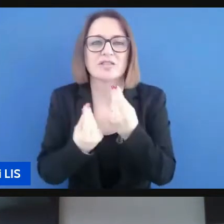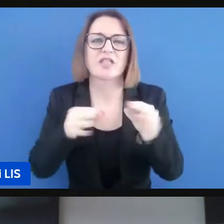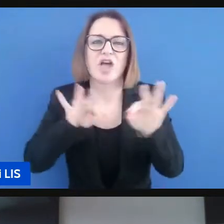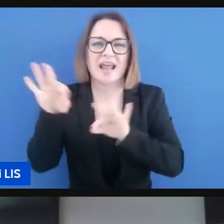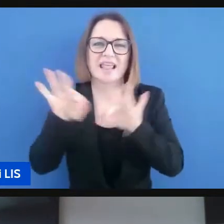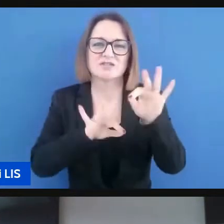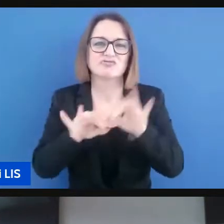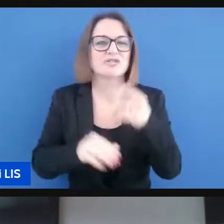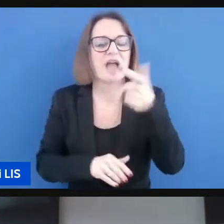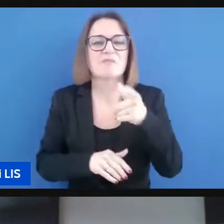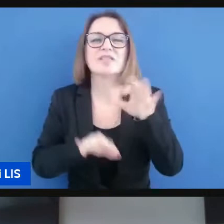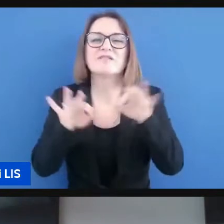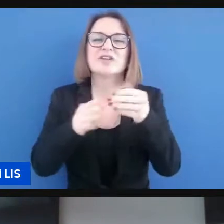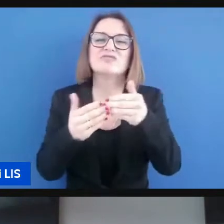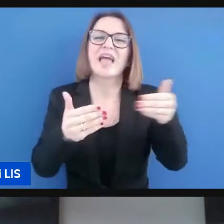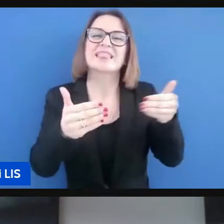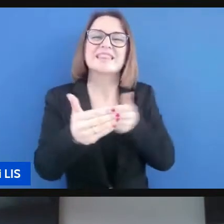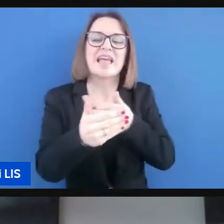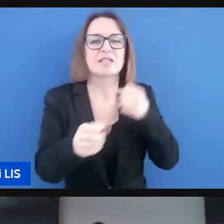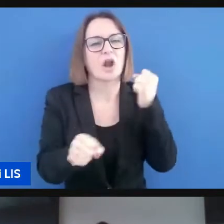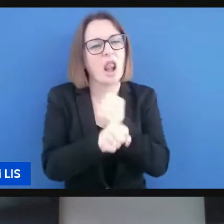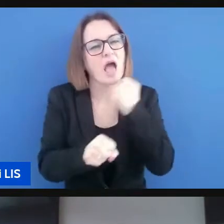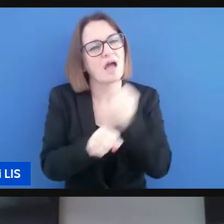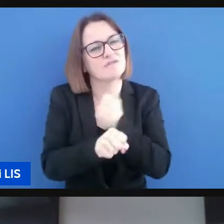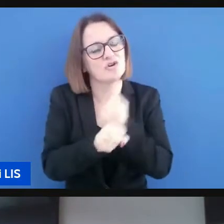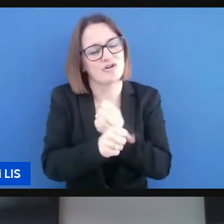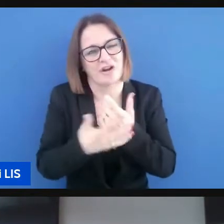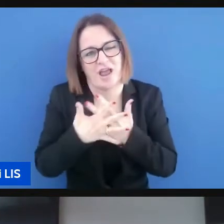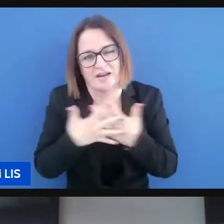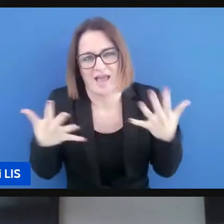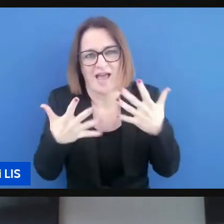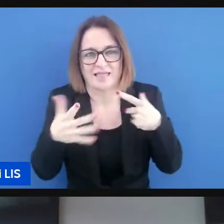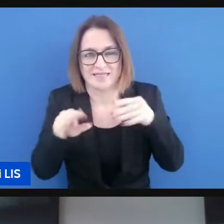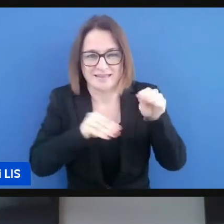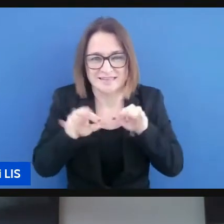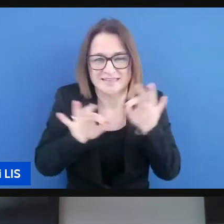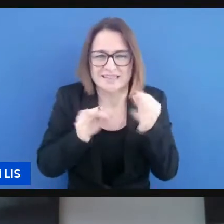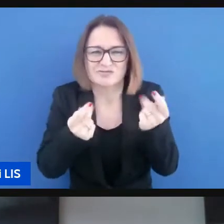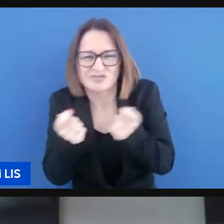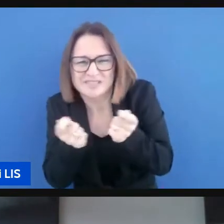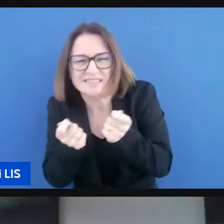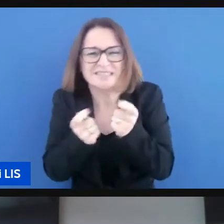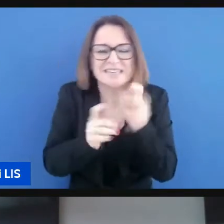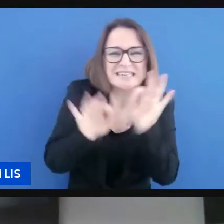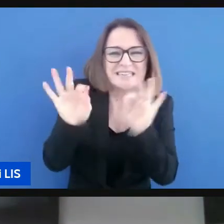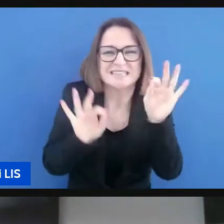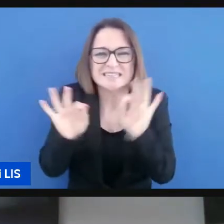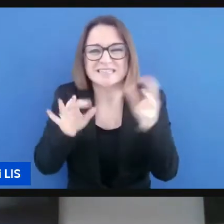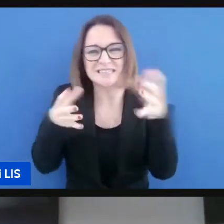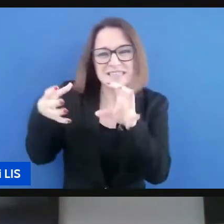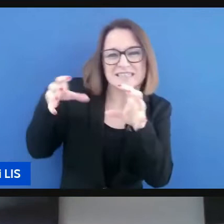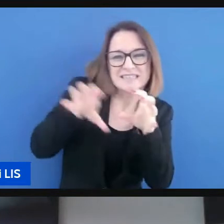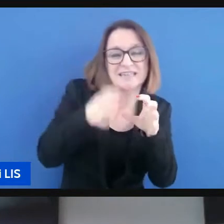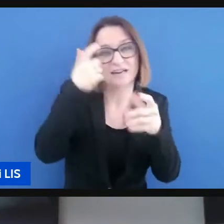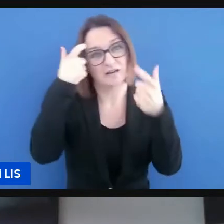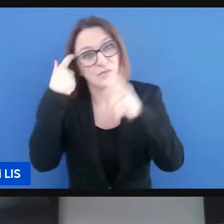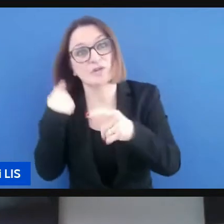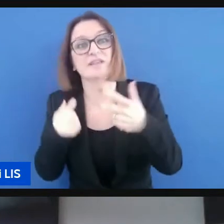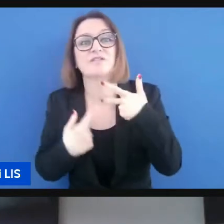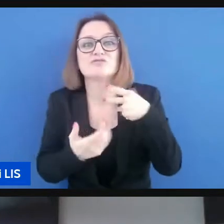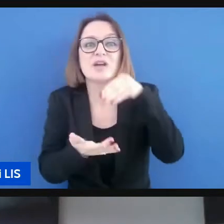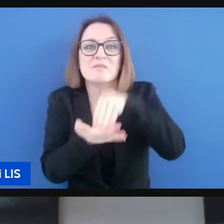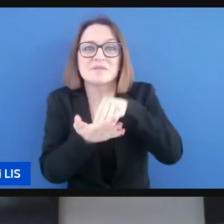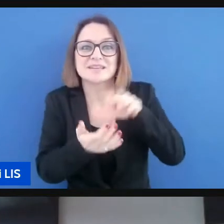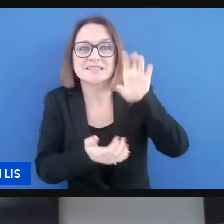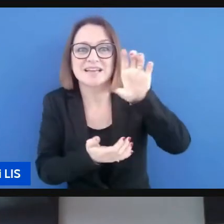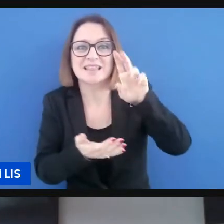un lavoro straordinario dietro le quinte molto complesso gestire tutto questo considerando anche la presenza degli